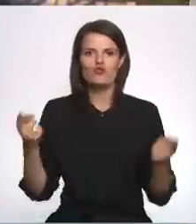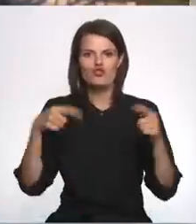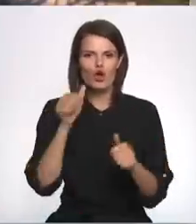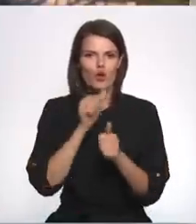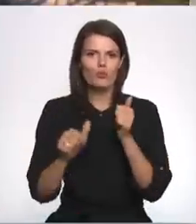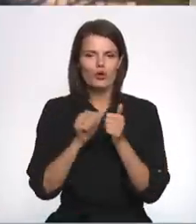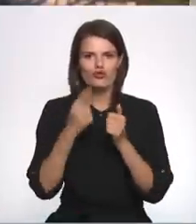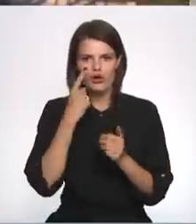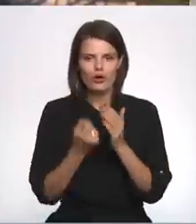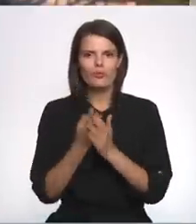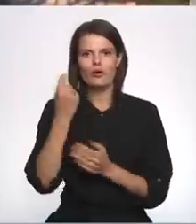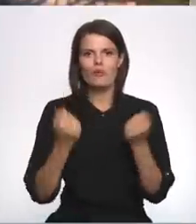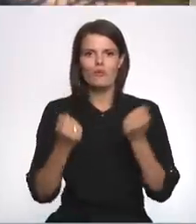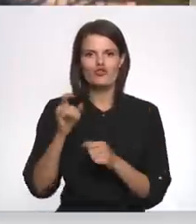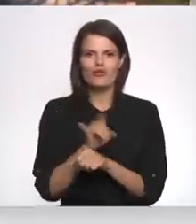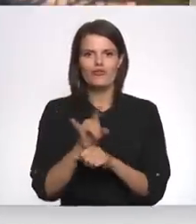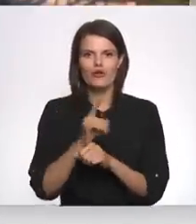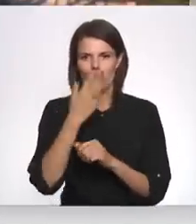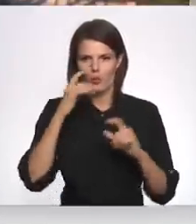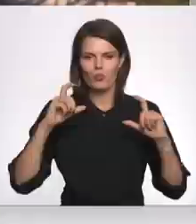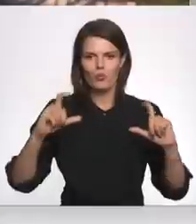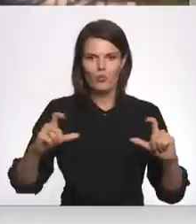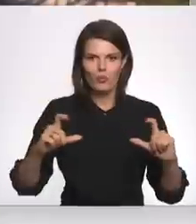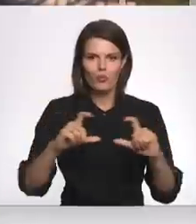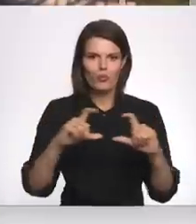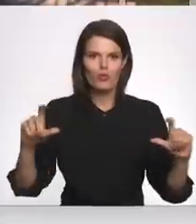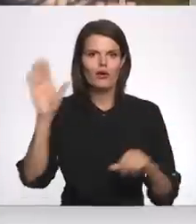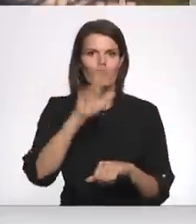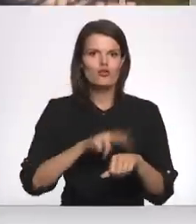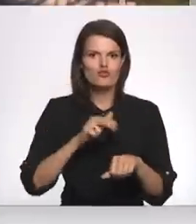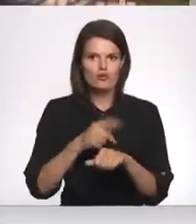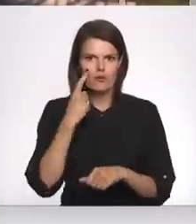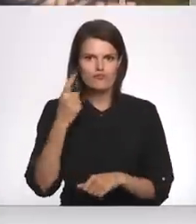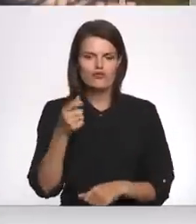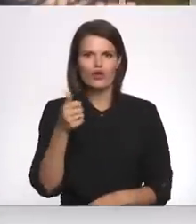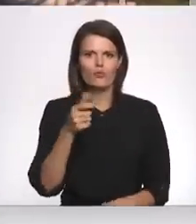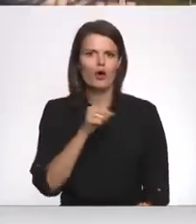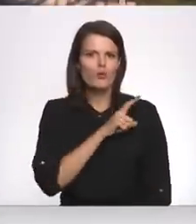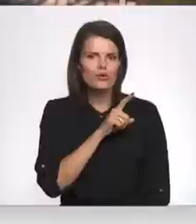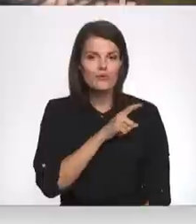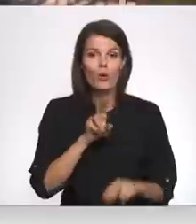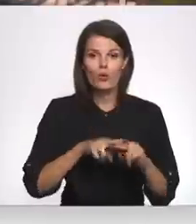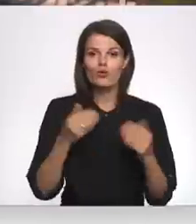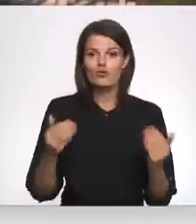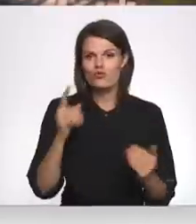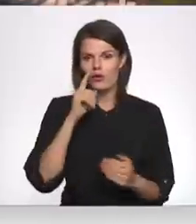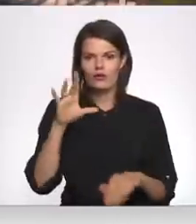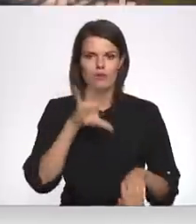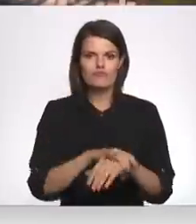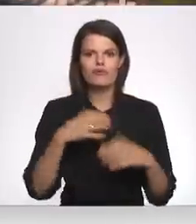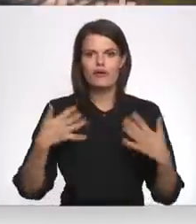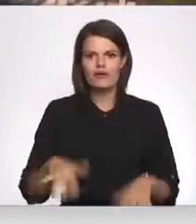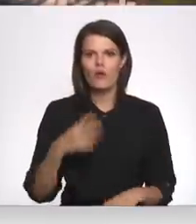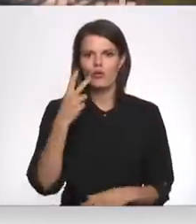biežāk parādījušies autori viltotām numurzīmēm. Valsts policītam pievērsusi pastiprināt uzmanību un šondēļ pieķērti jau